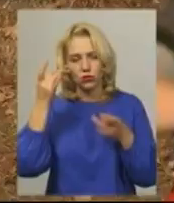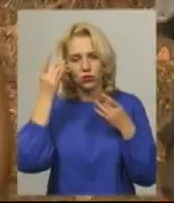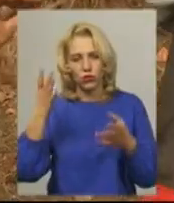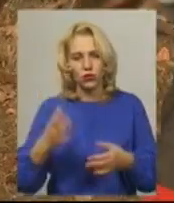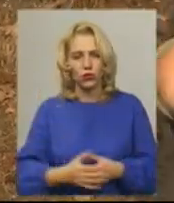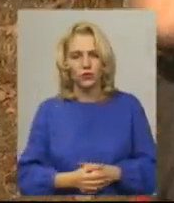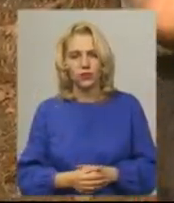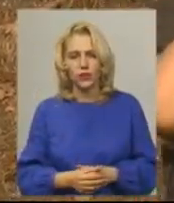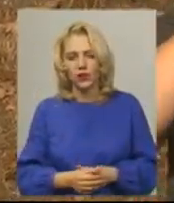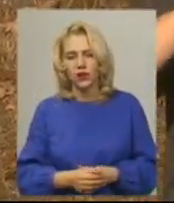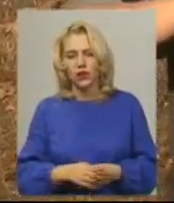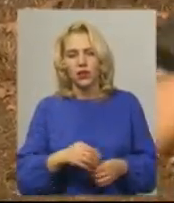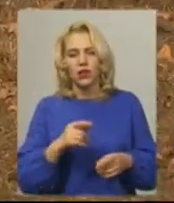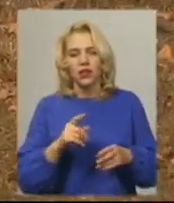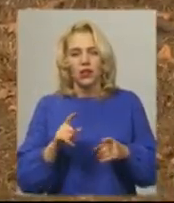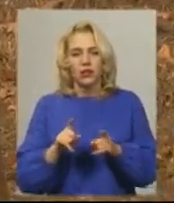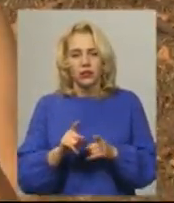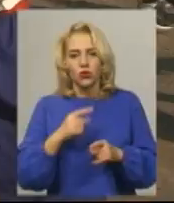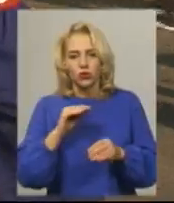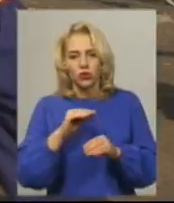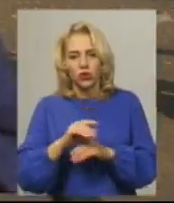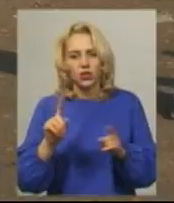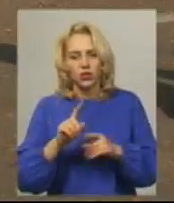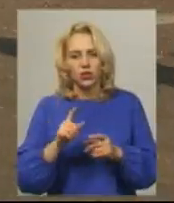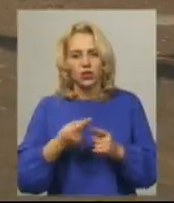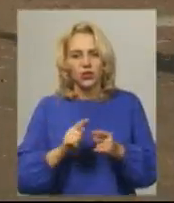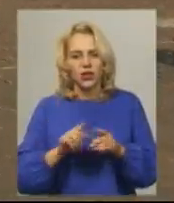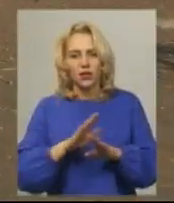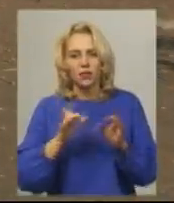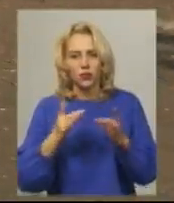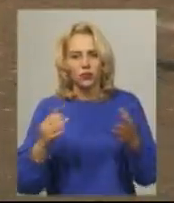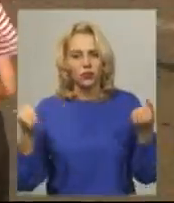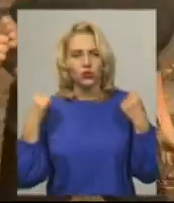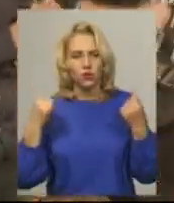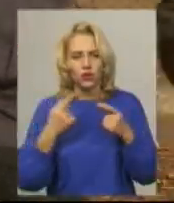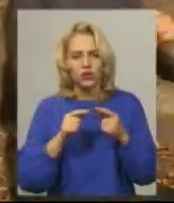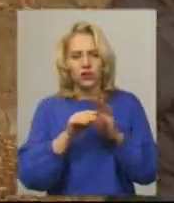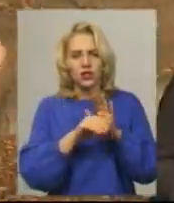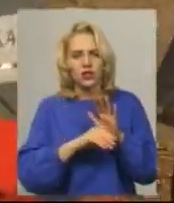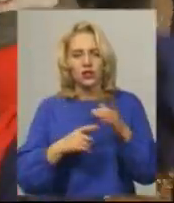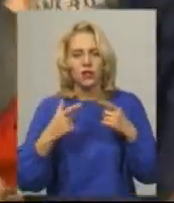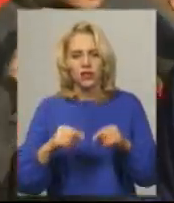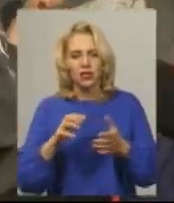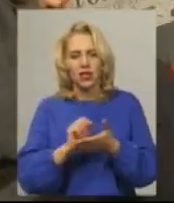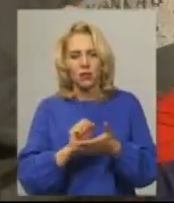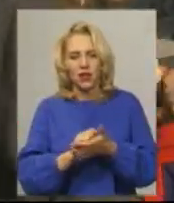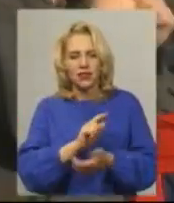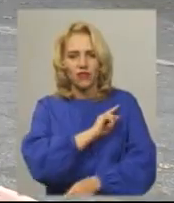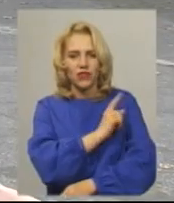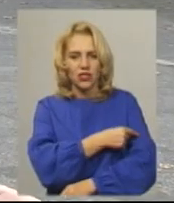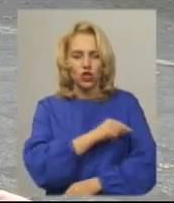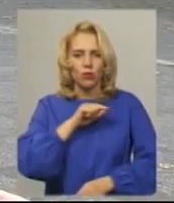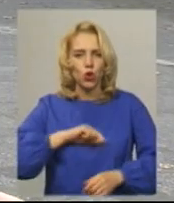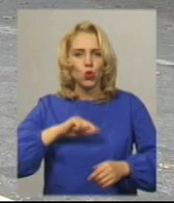ГОПК». Олег Геделевич додає, бойовий ГОПК – це не тільки спорт, але ціла система, де займаються фізичним та духовним розвитком особистості.